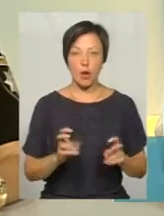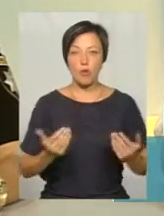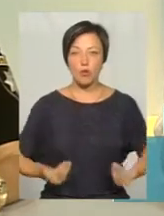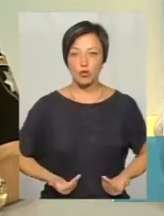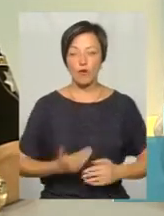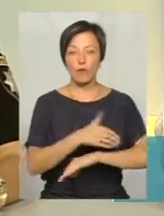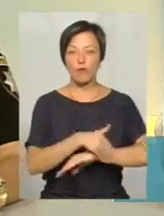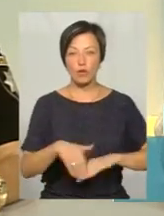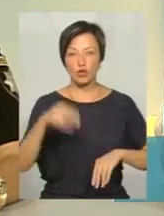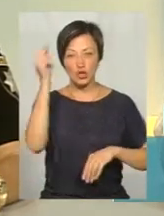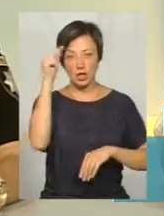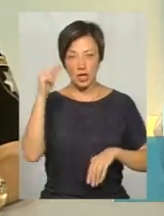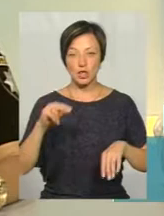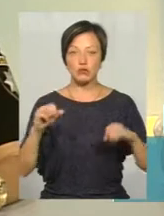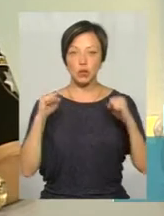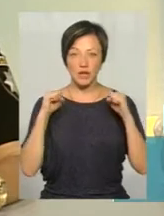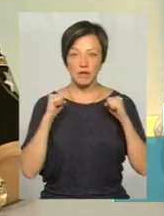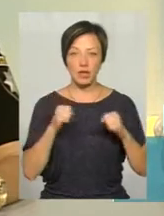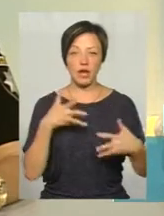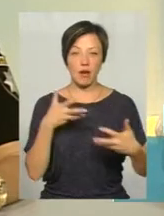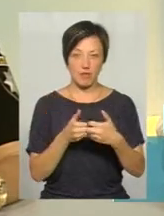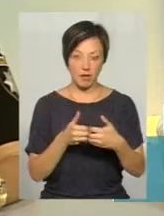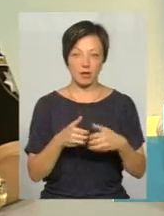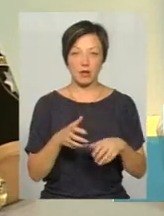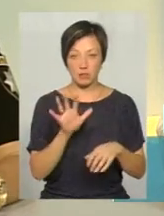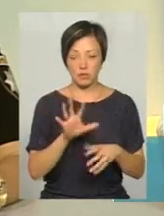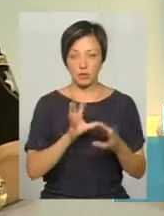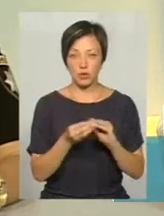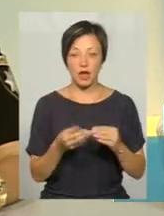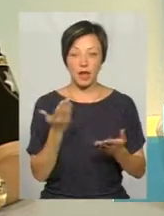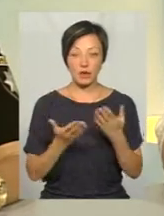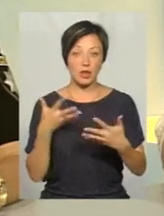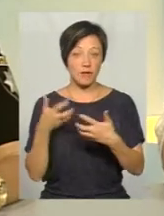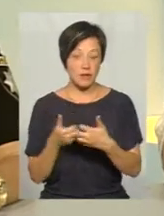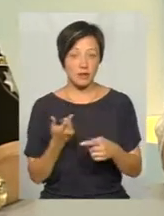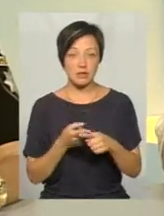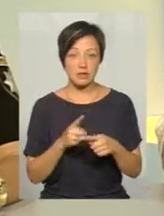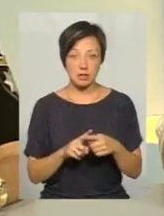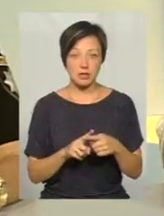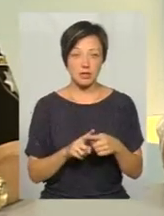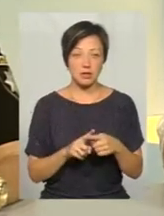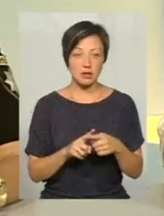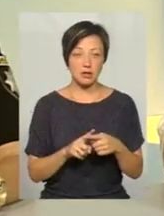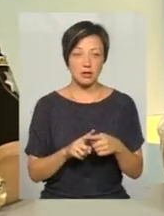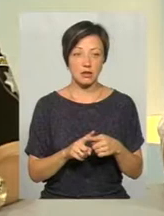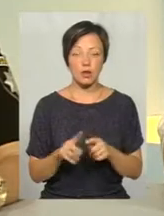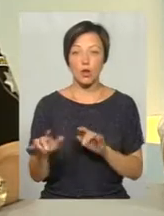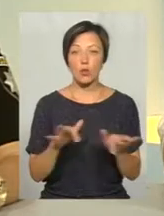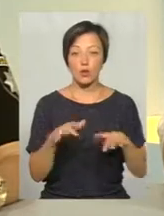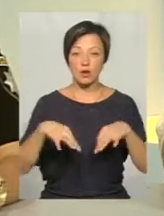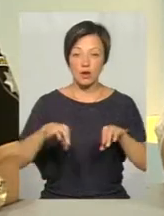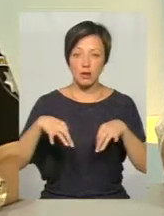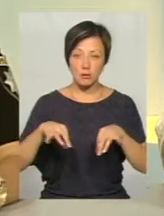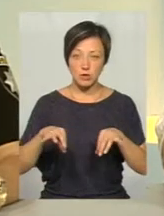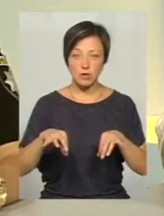шкільний, спортивний ДТП. Тобто, таке ДТП, якщо і ДТП, це отримані при руху на транспортному